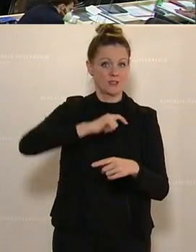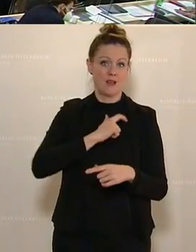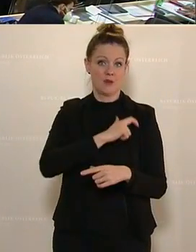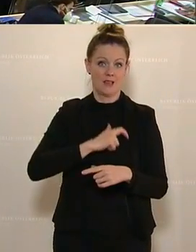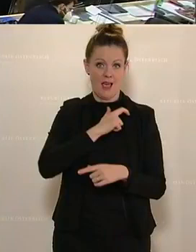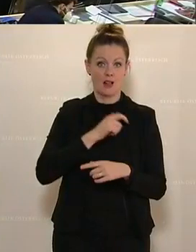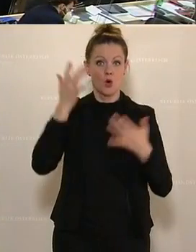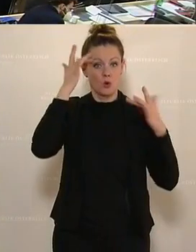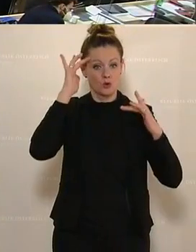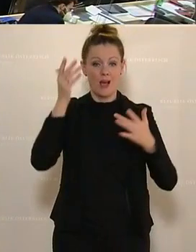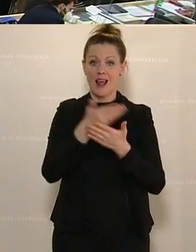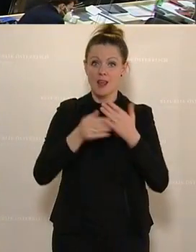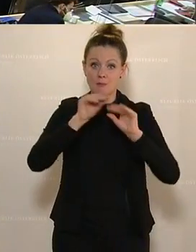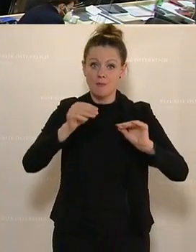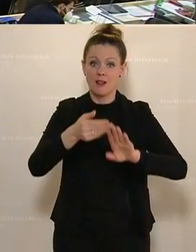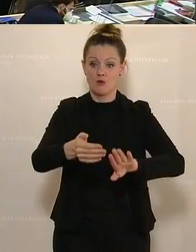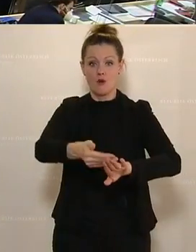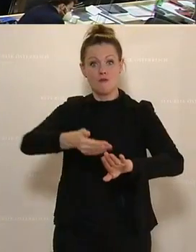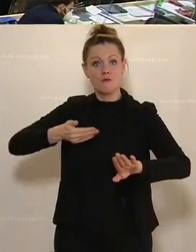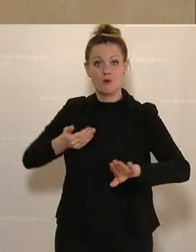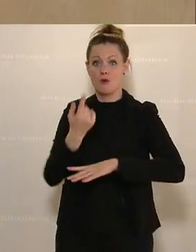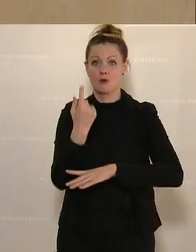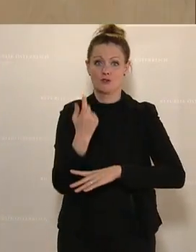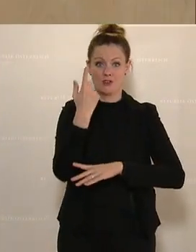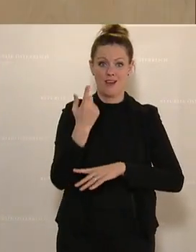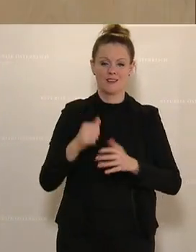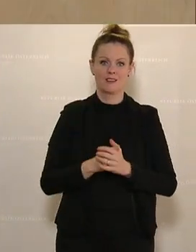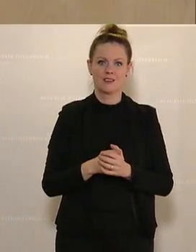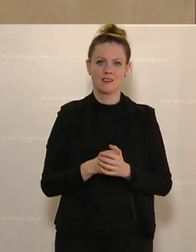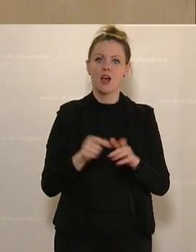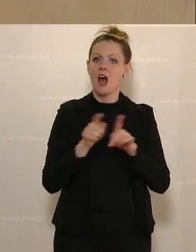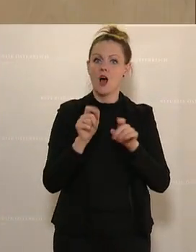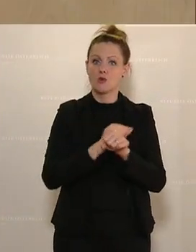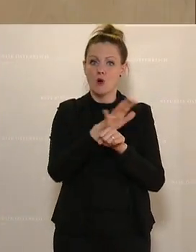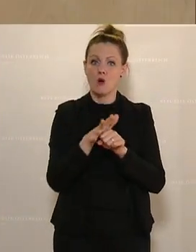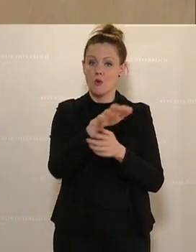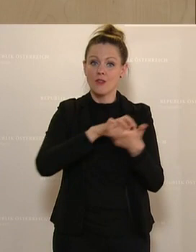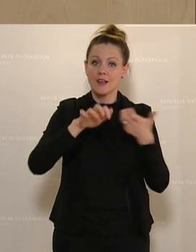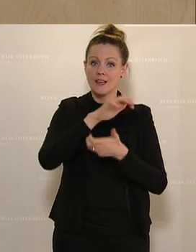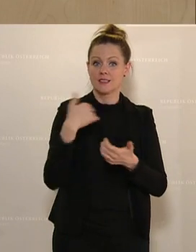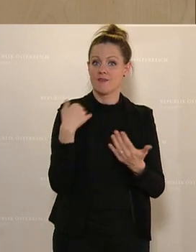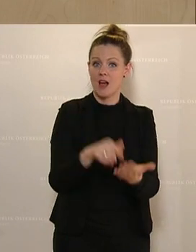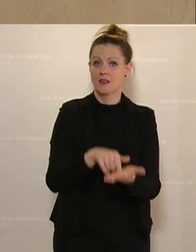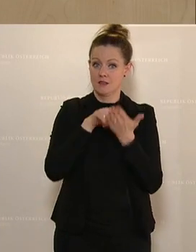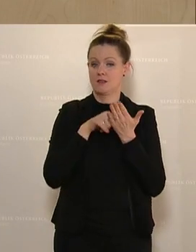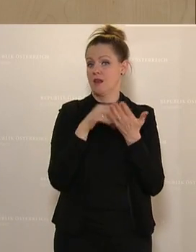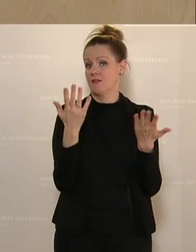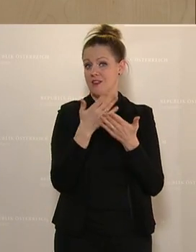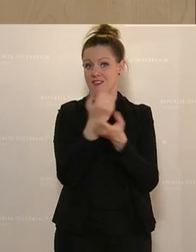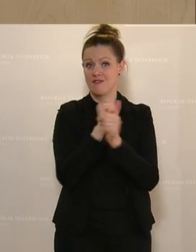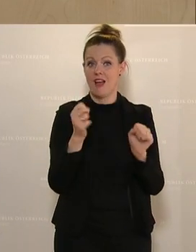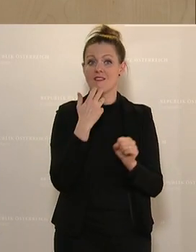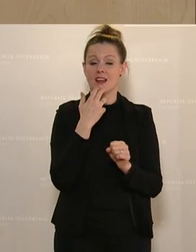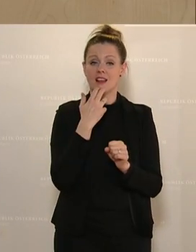Kulturelle Bildung muss früh beginnen. Dem steht entgegen, dass uns auch die Corona-Krise gezeigt hat, wie wichtig auch die